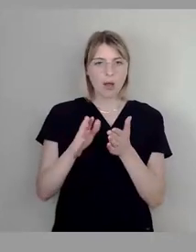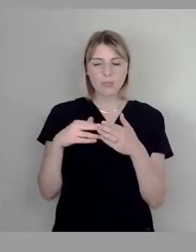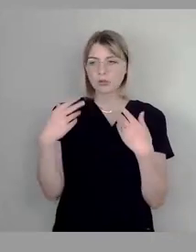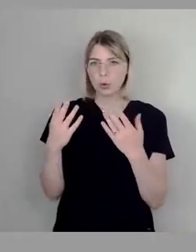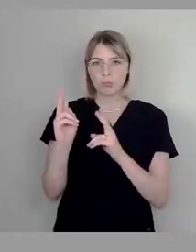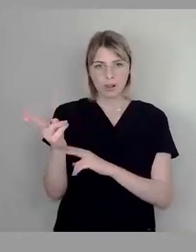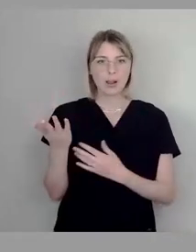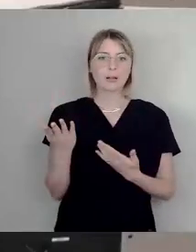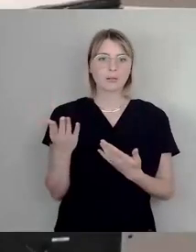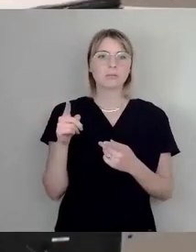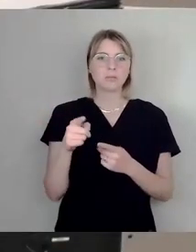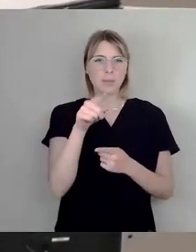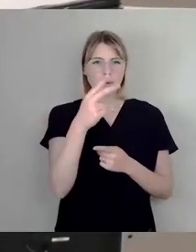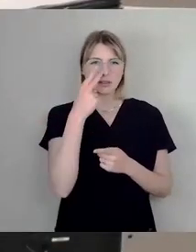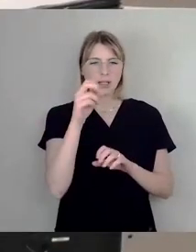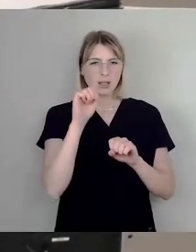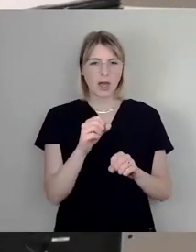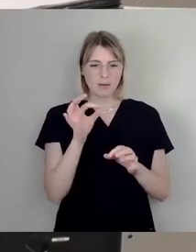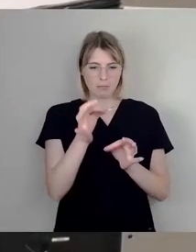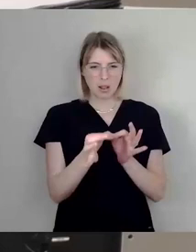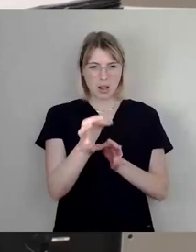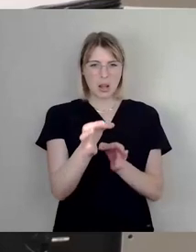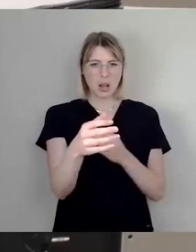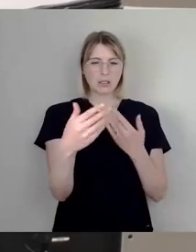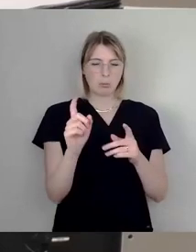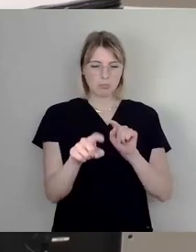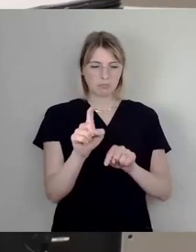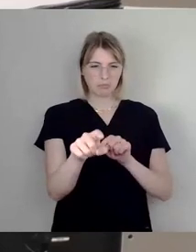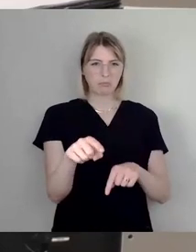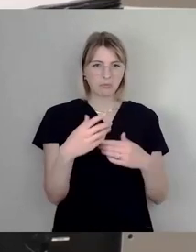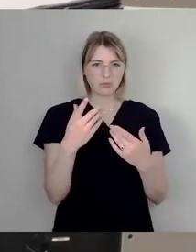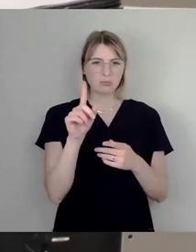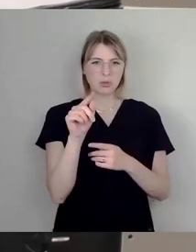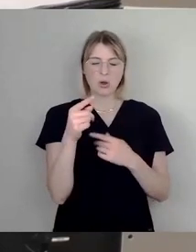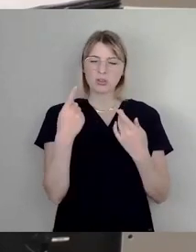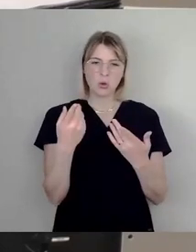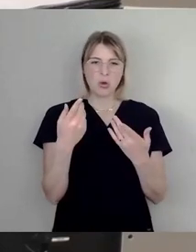Einsprengseln, das hat also schon eine etwas, wenn wir sagen, Westwallqualität.